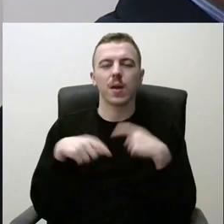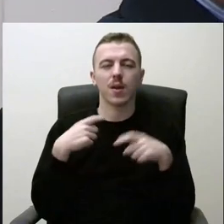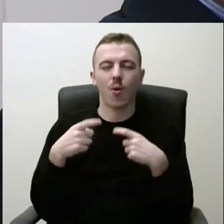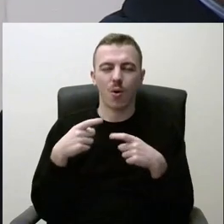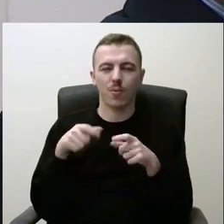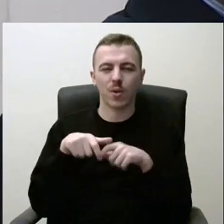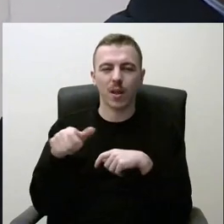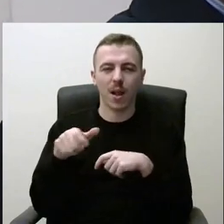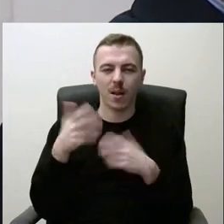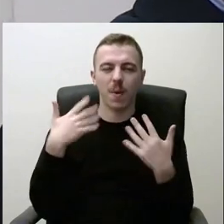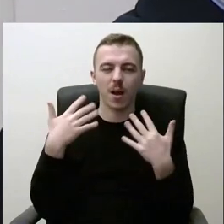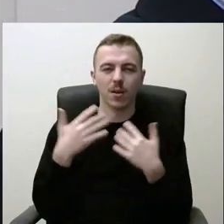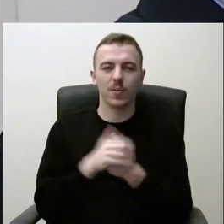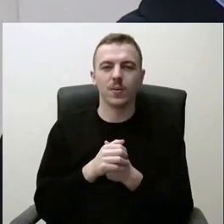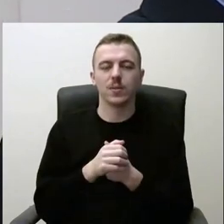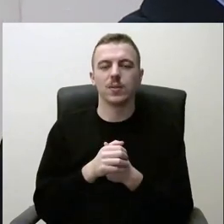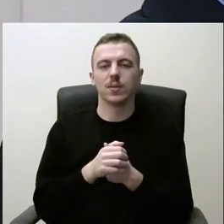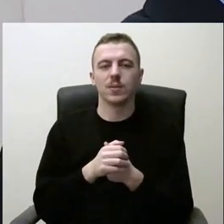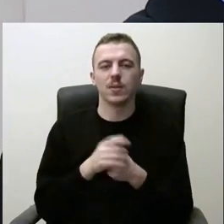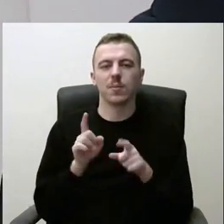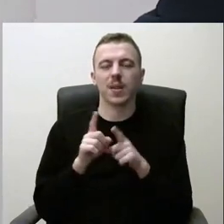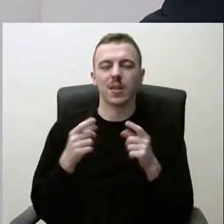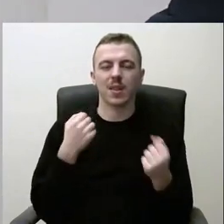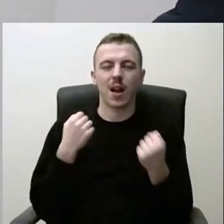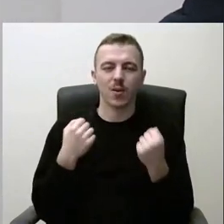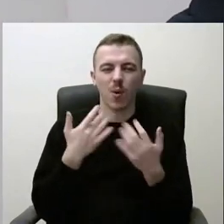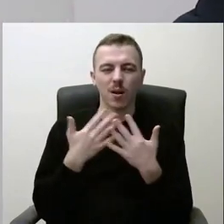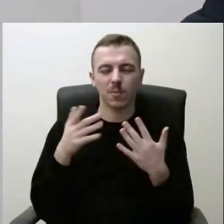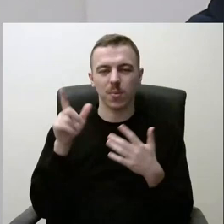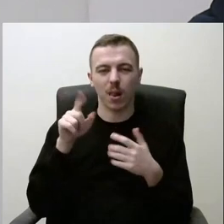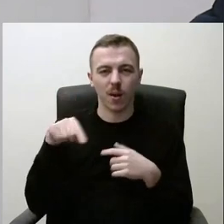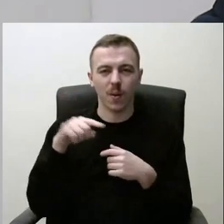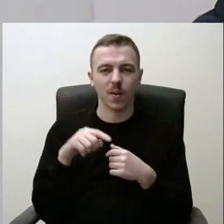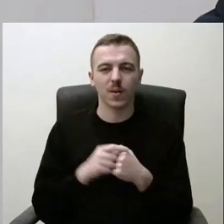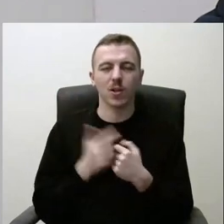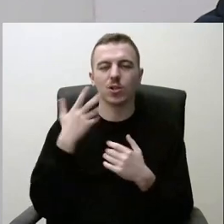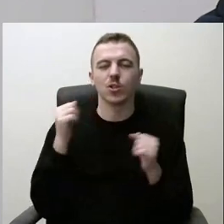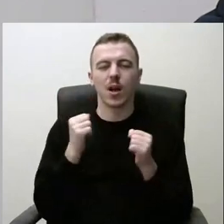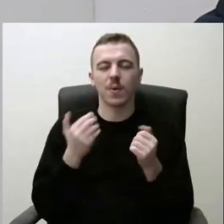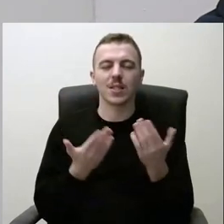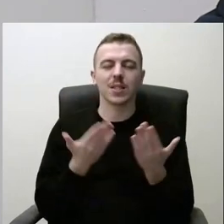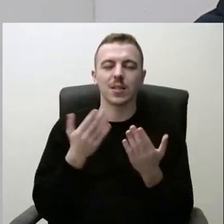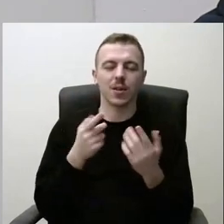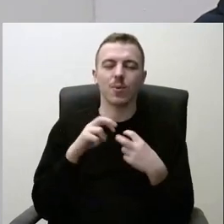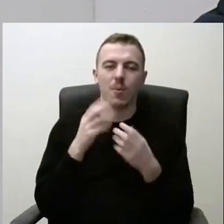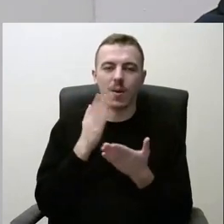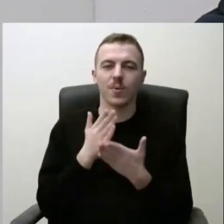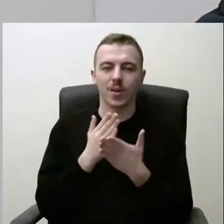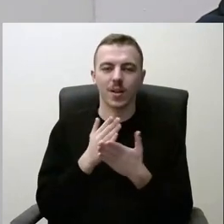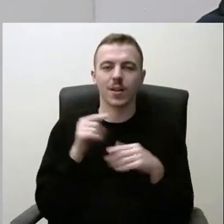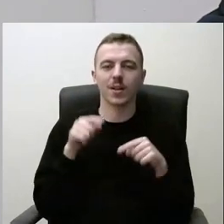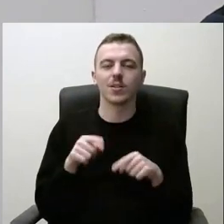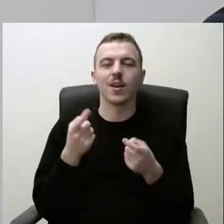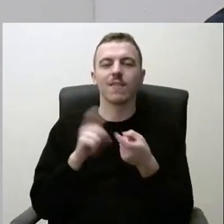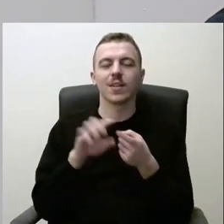parkuose, to prasme, tam tikri treniruokliai ir, nu, su žiemom, aišku, suslinėjimus šiek tiek turim problemų, ne, čia pagal sezoną